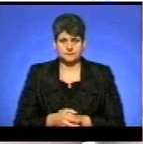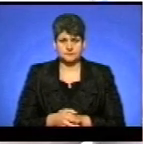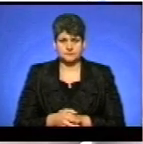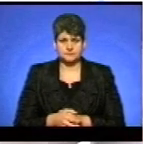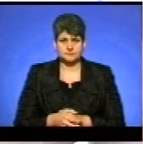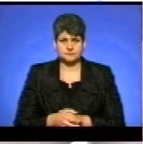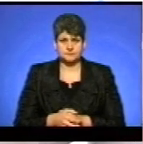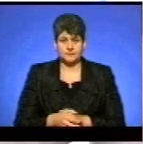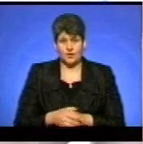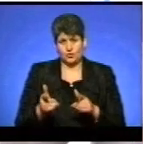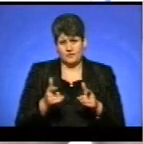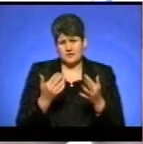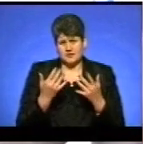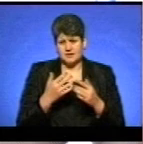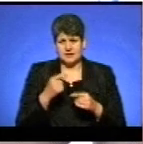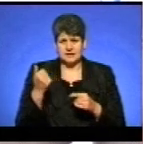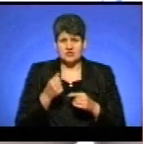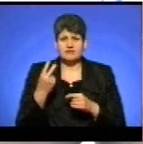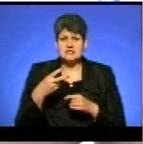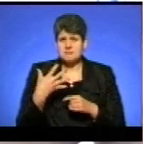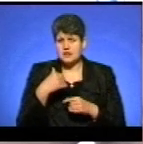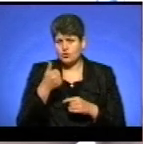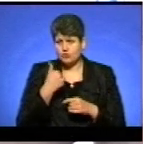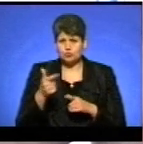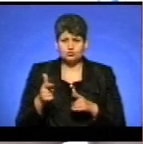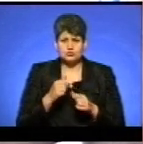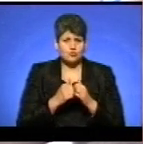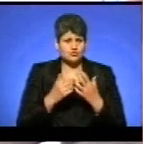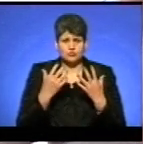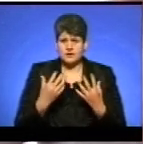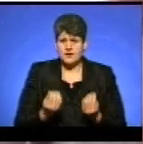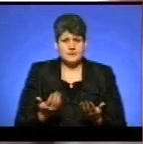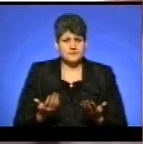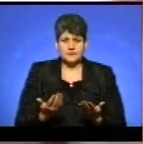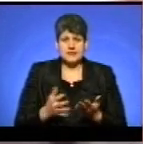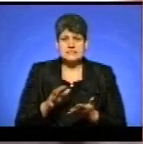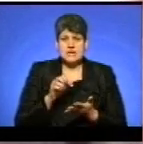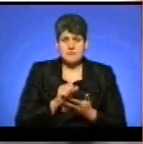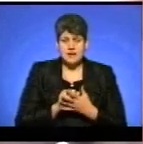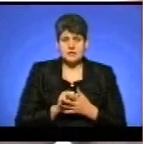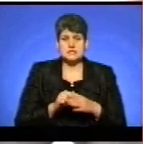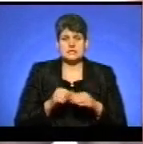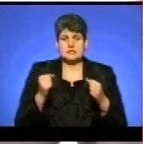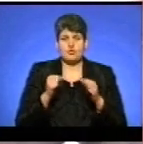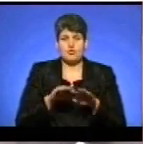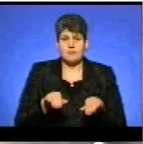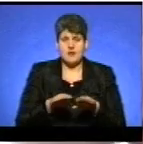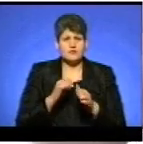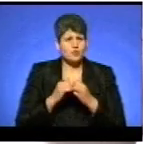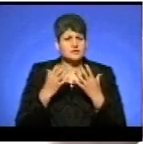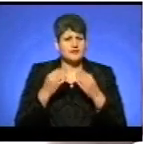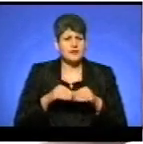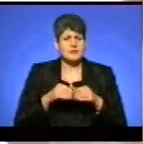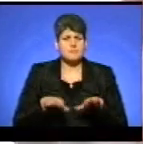Готуваюся пару диждів, а взагалі 25 років готуюся кожен день, тому що займаюся зимою плавання. Кожен день плаваю,